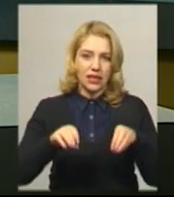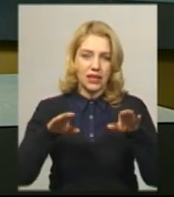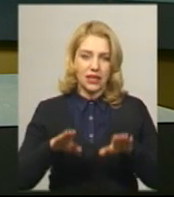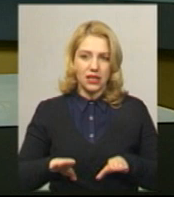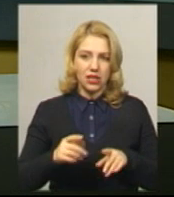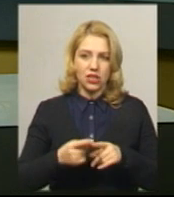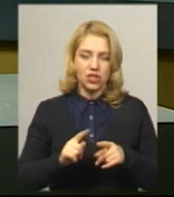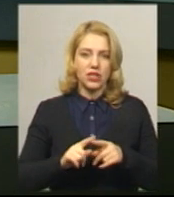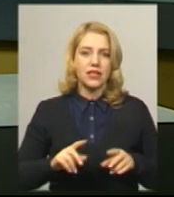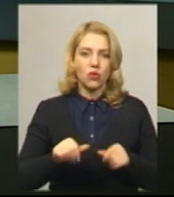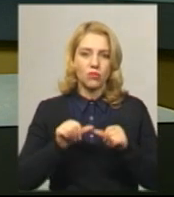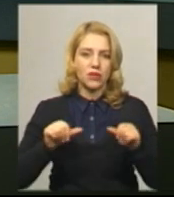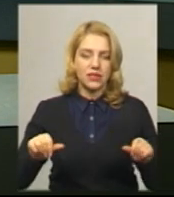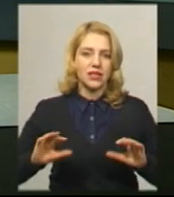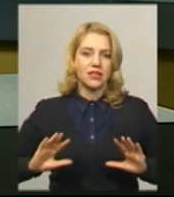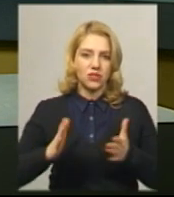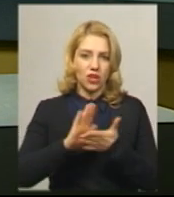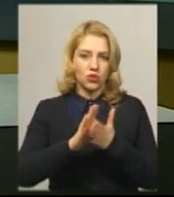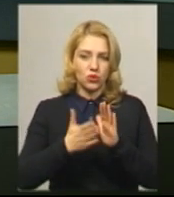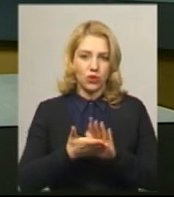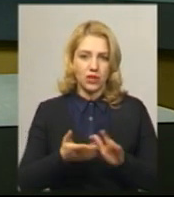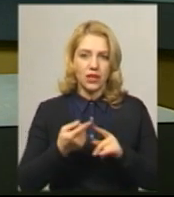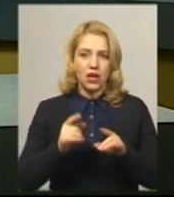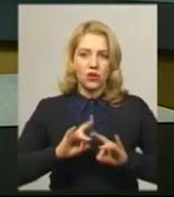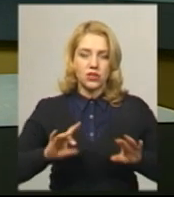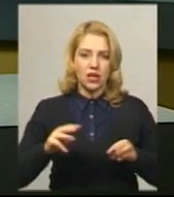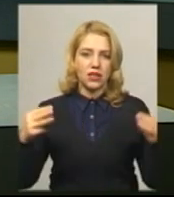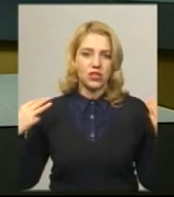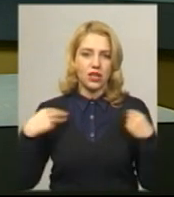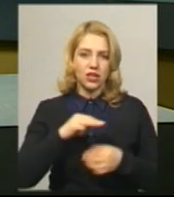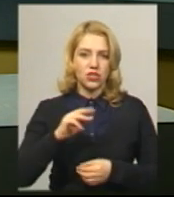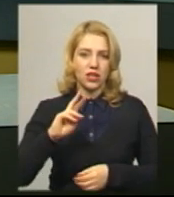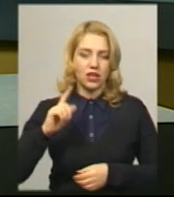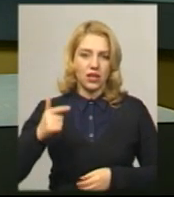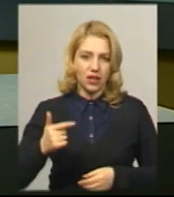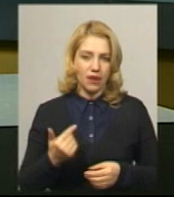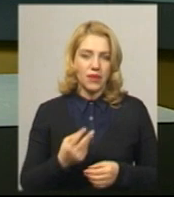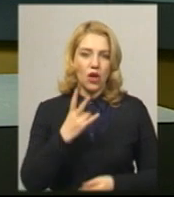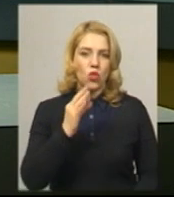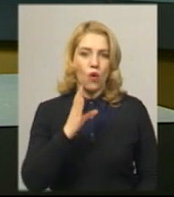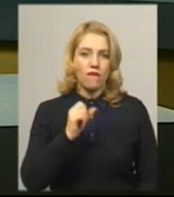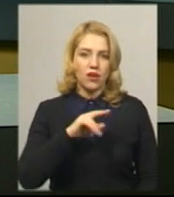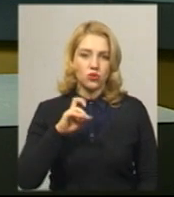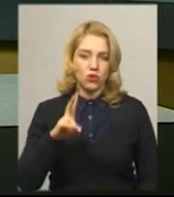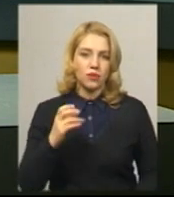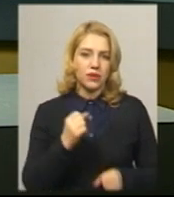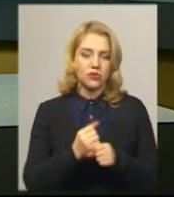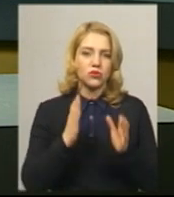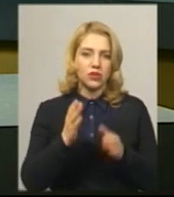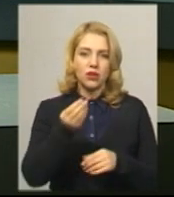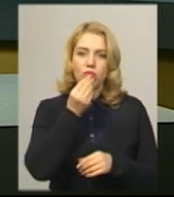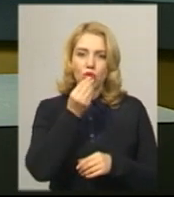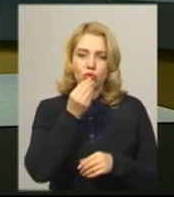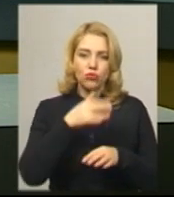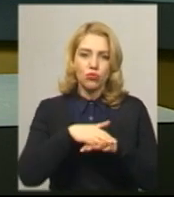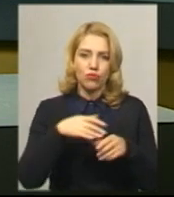та надзвичайних ситуацій, каже член комісії, начальник управління ЖКГ Василь Новачок. За його словами, в місті працюють лише продуктові ринки,